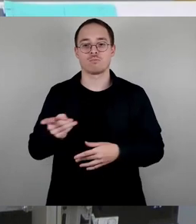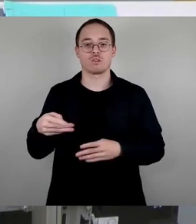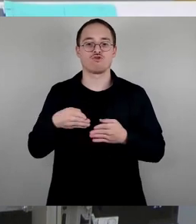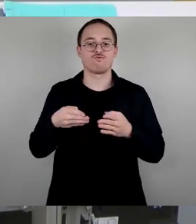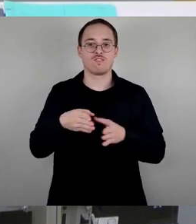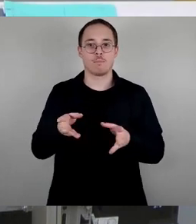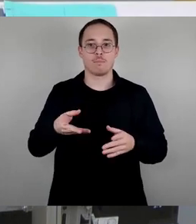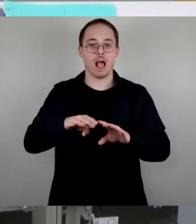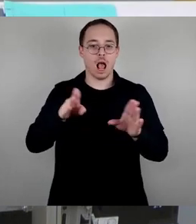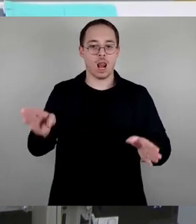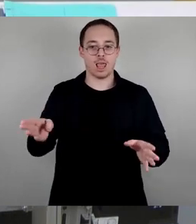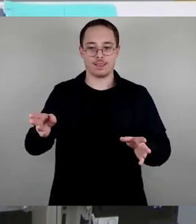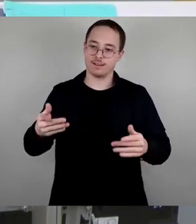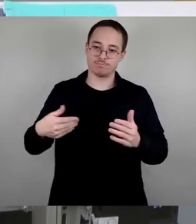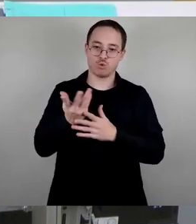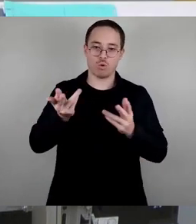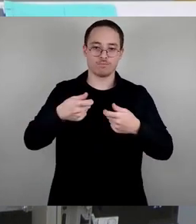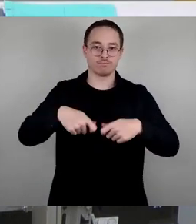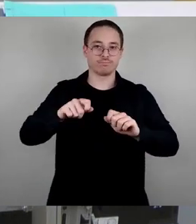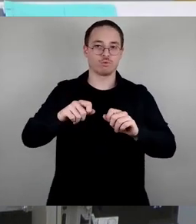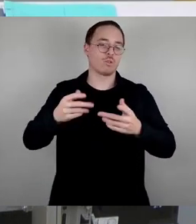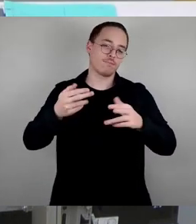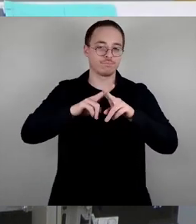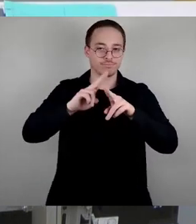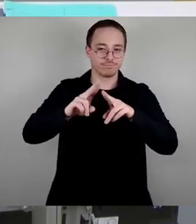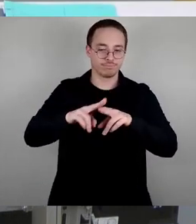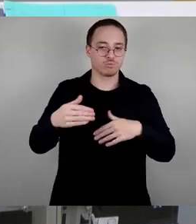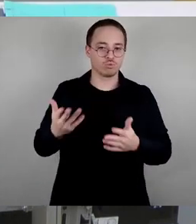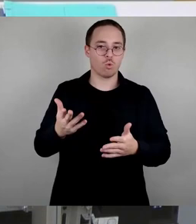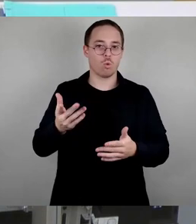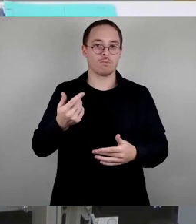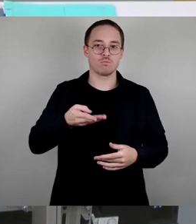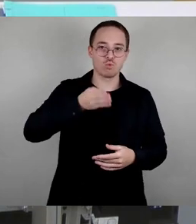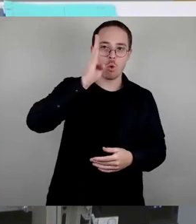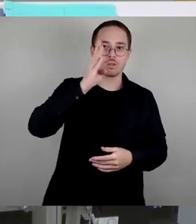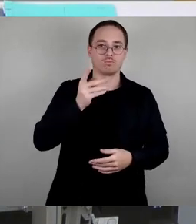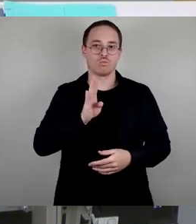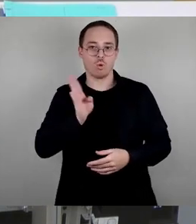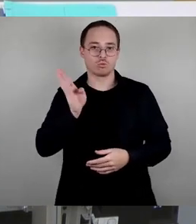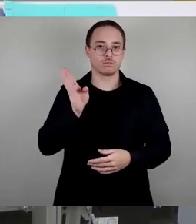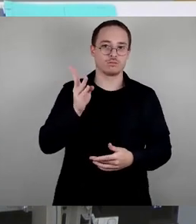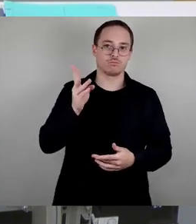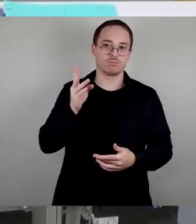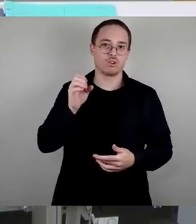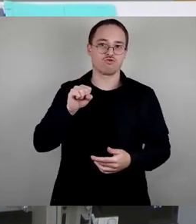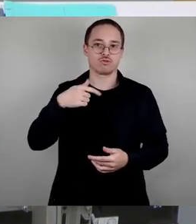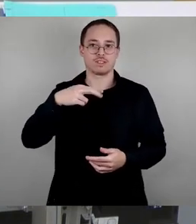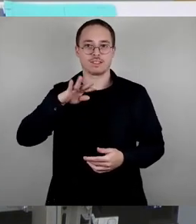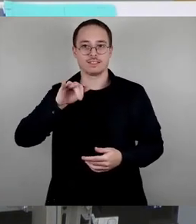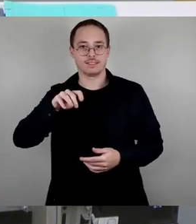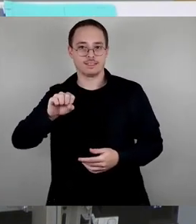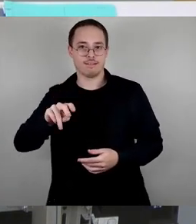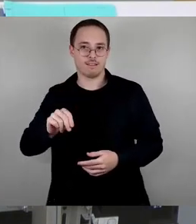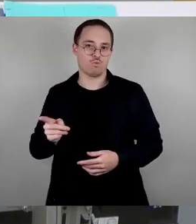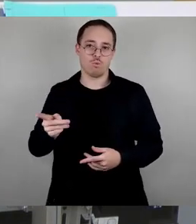oder in Striesen aus oder sie sind noch nicht fertig umgesetzt. Deshalb haben wir 2016 gemeinsam mit den